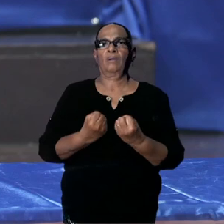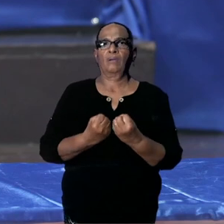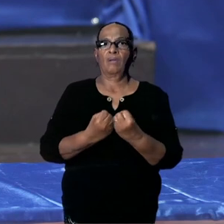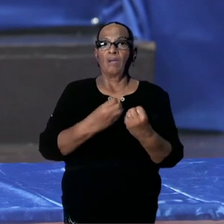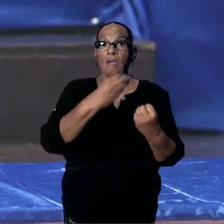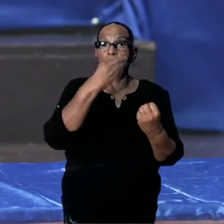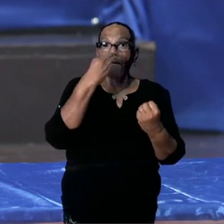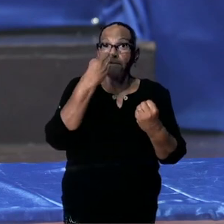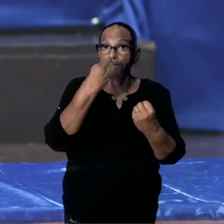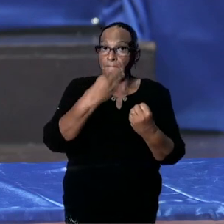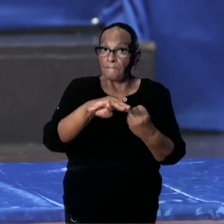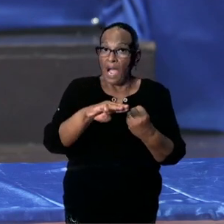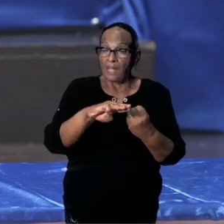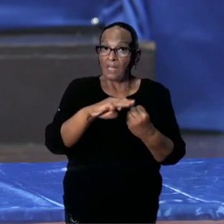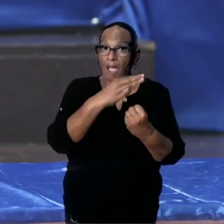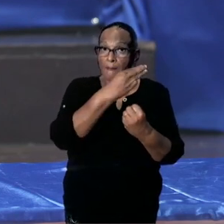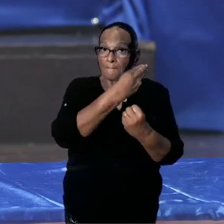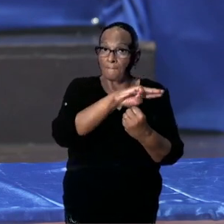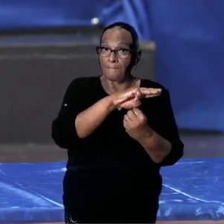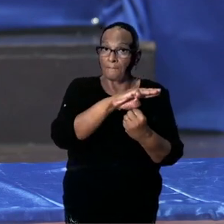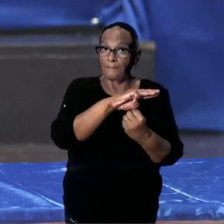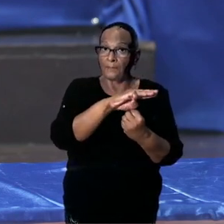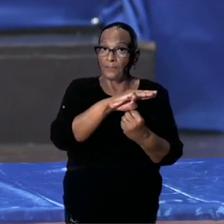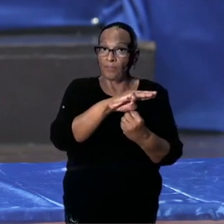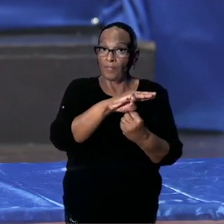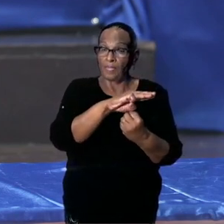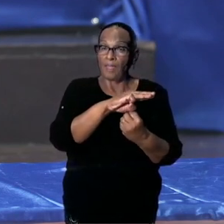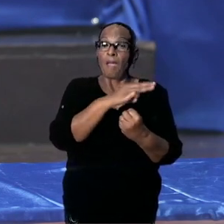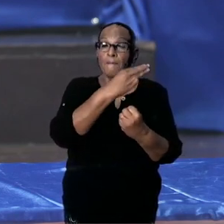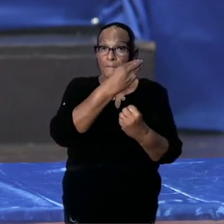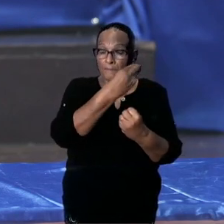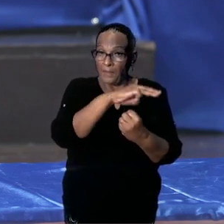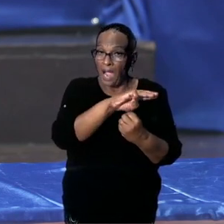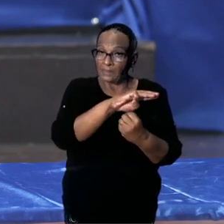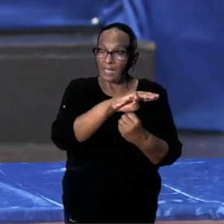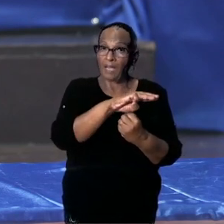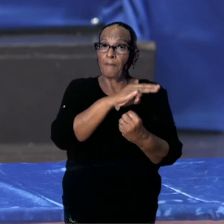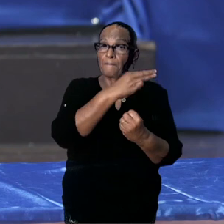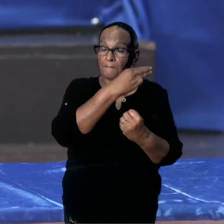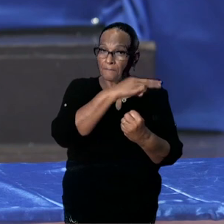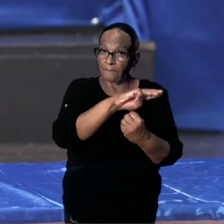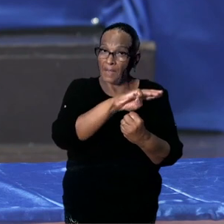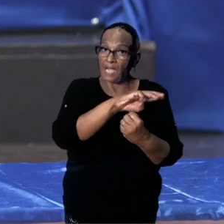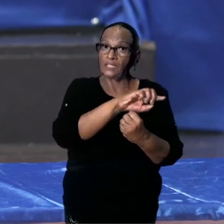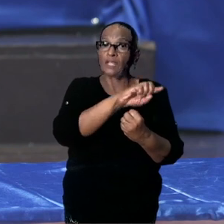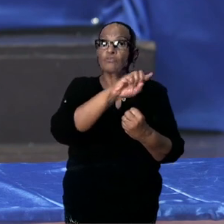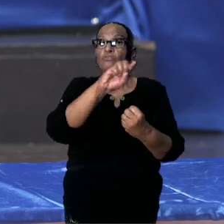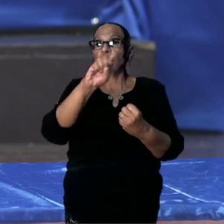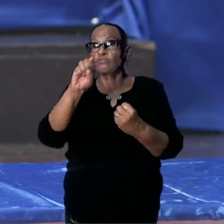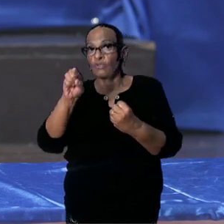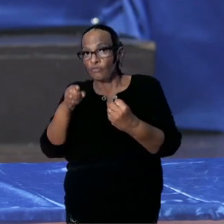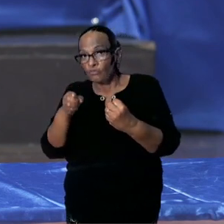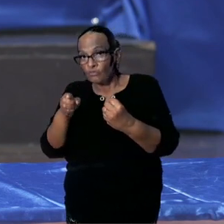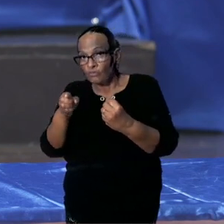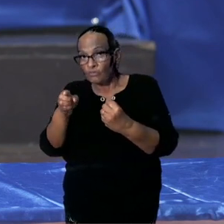Maandag tot en met, en zo met die mag u al uw vragen stellen, maandag tot en met donderdag,